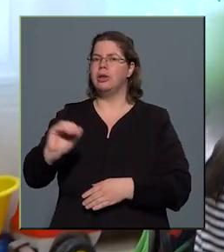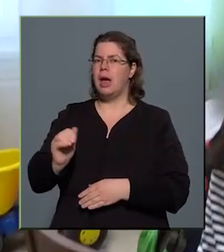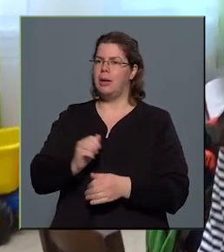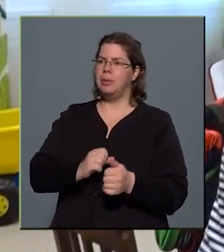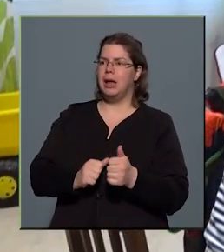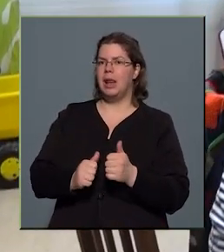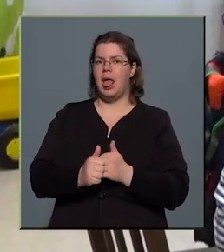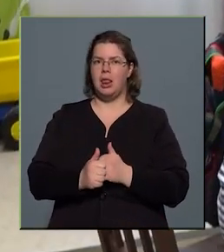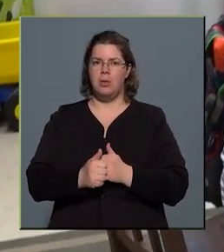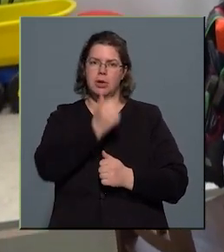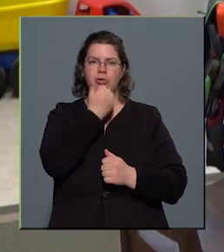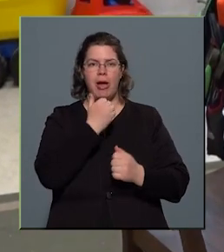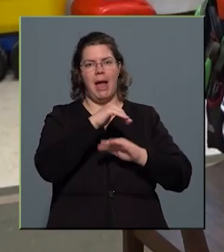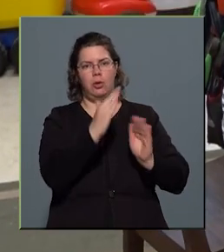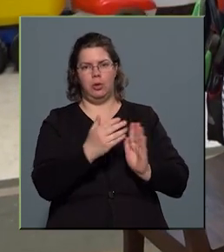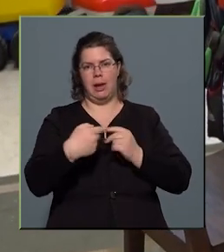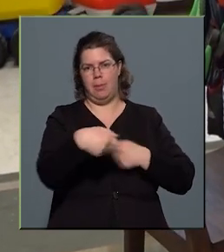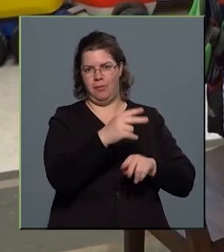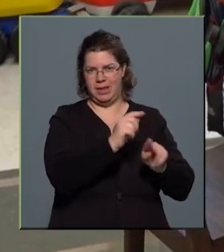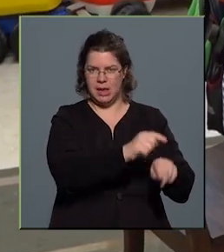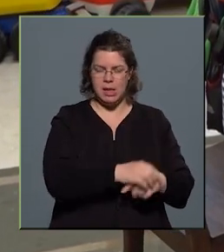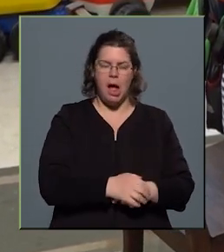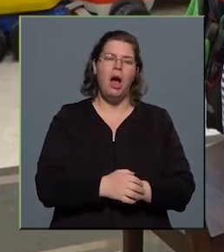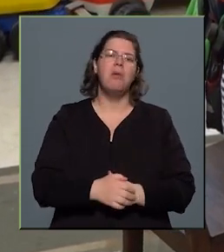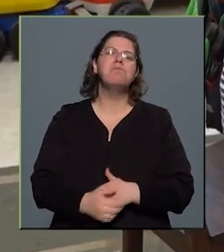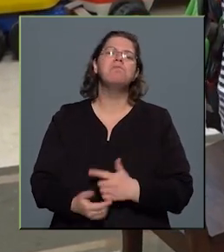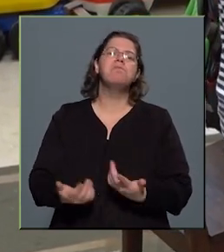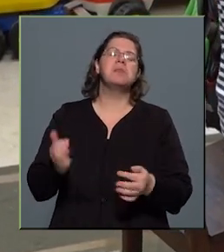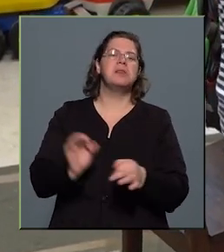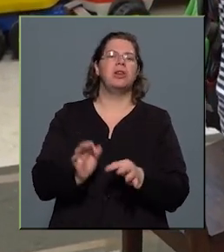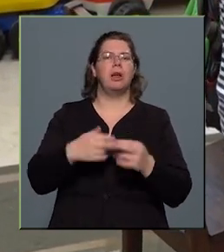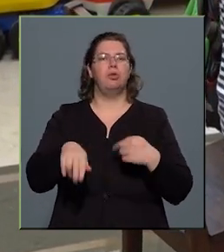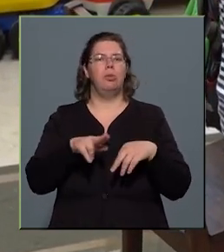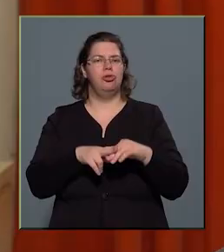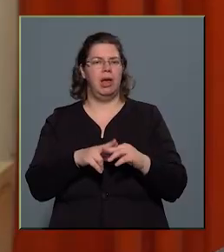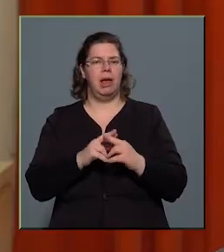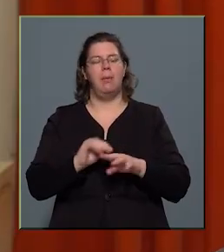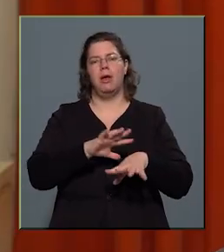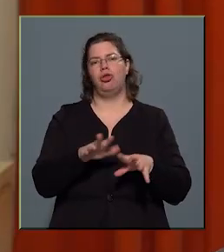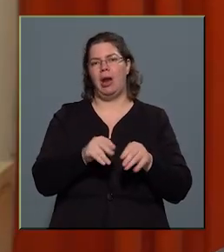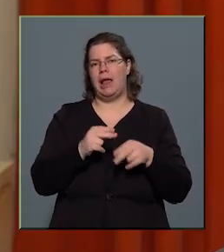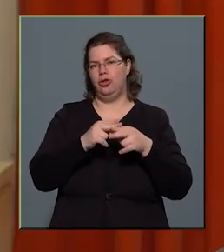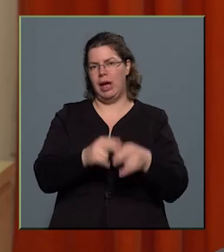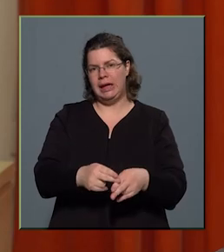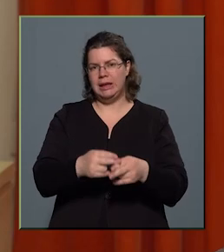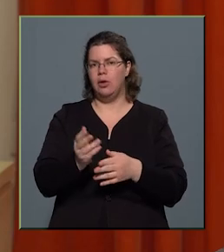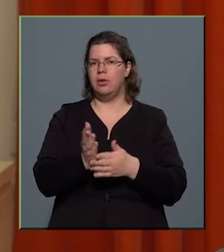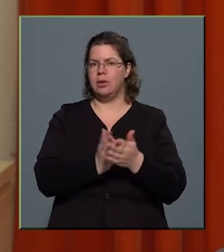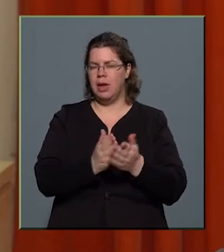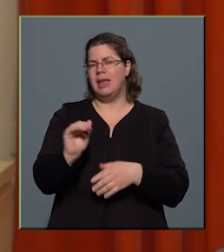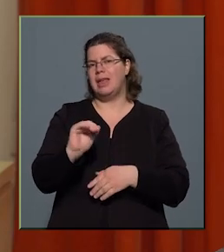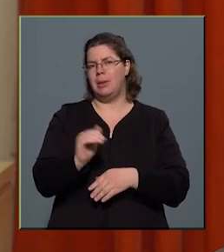hamarabb az otthonába visszakerülhessen. Az esetek túl nyomó többségében a gyermek és